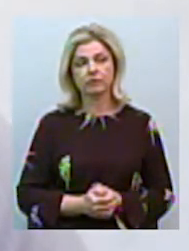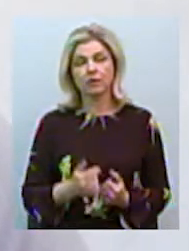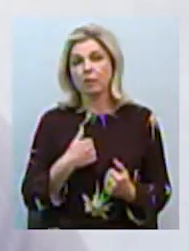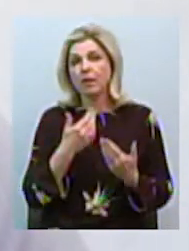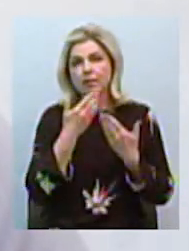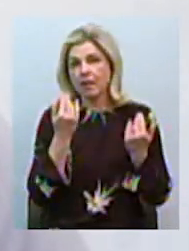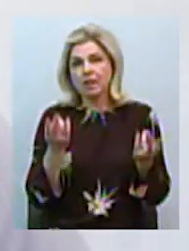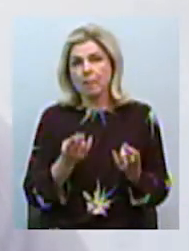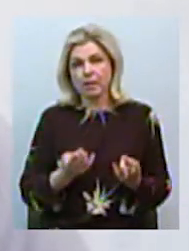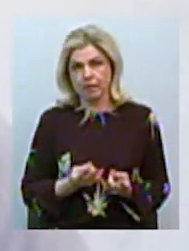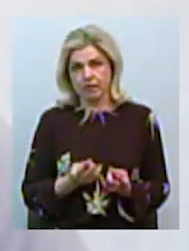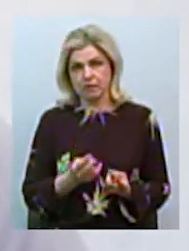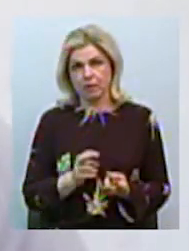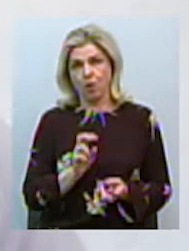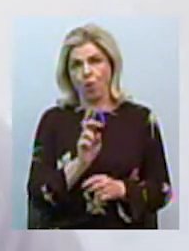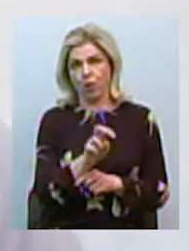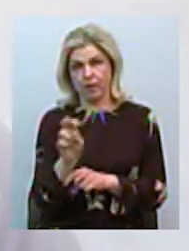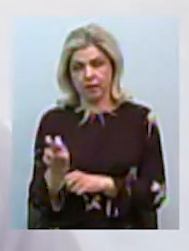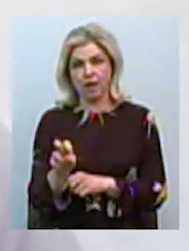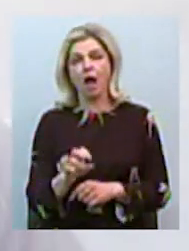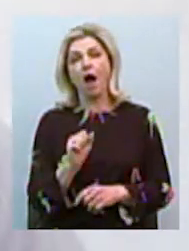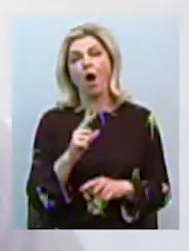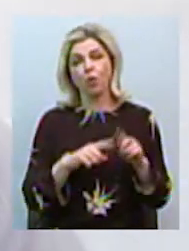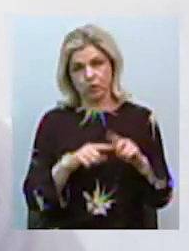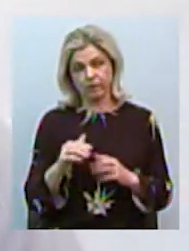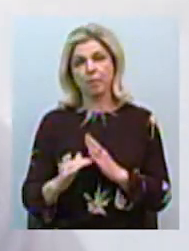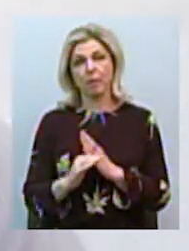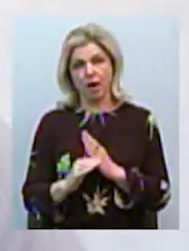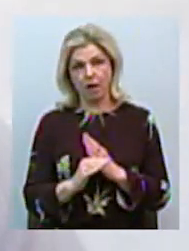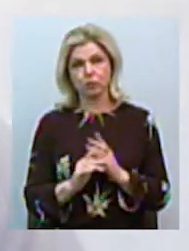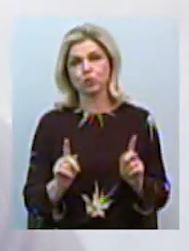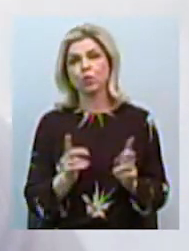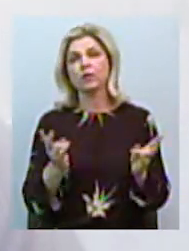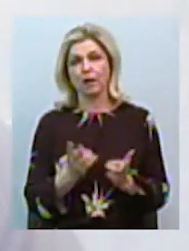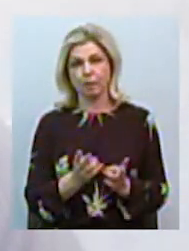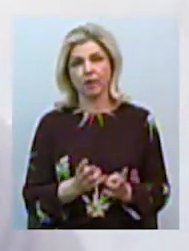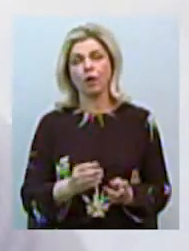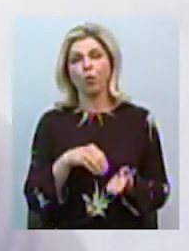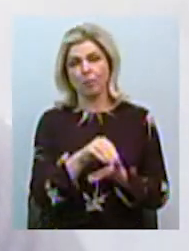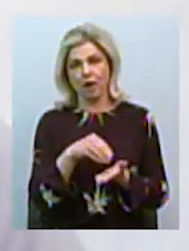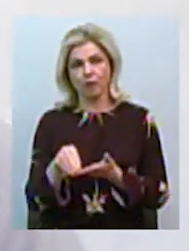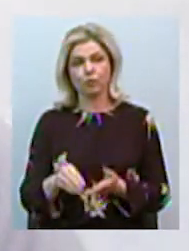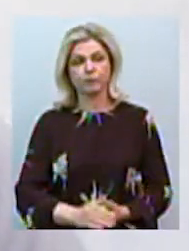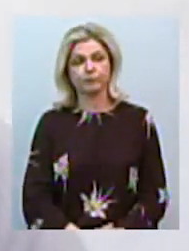ходити. А так родичі допомагають, що треба, то вони купляють.